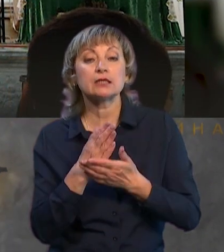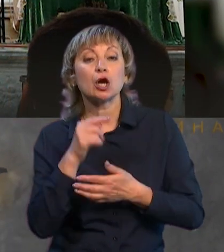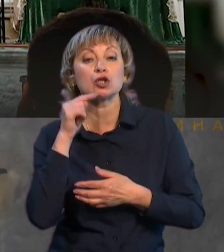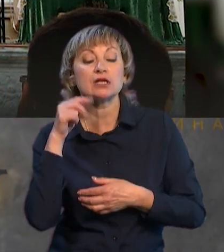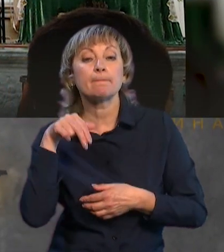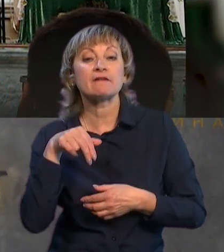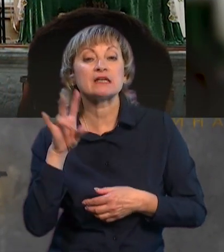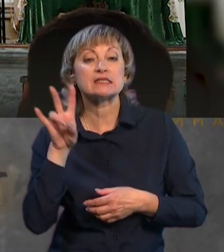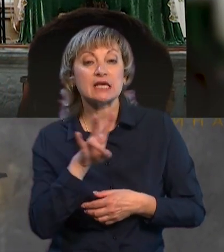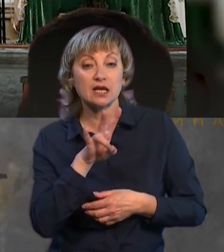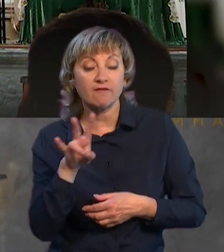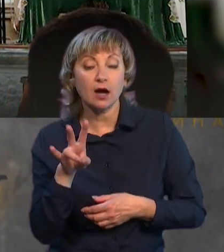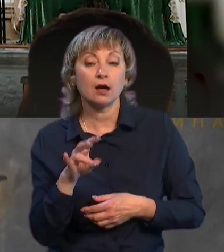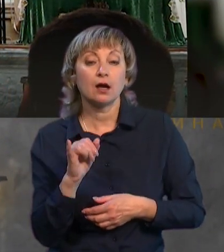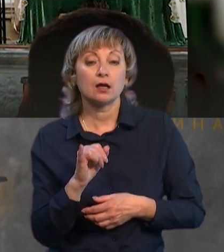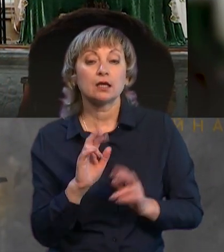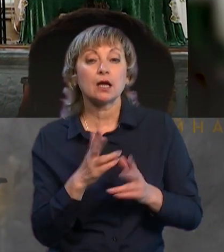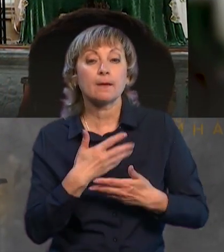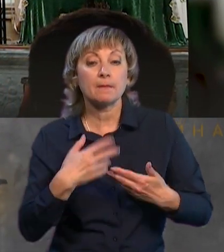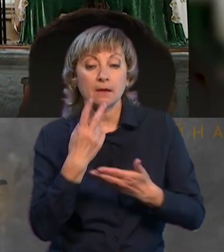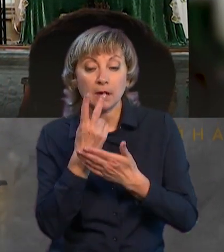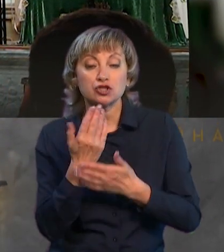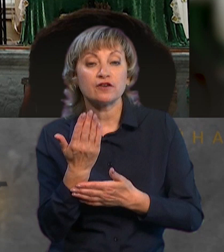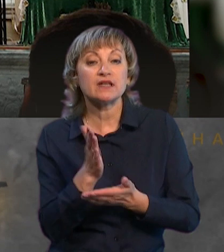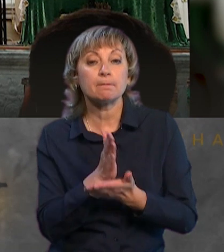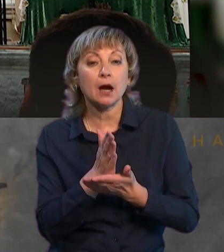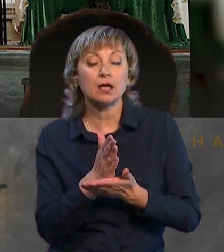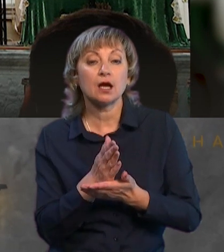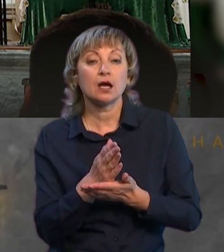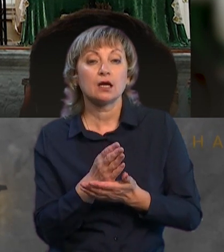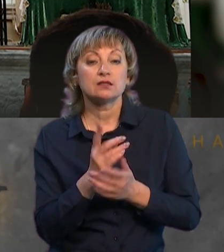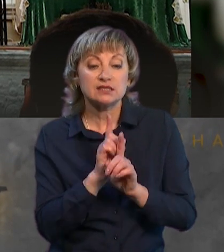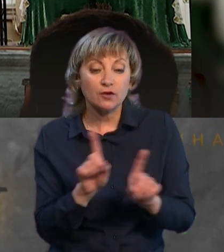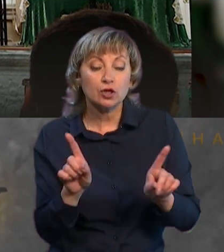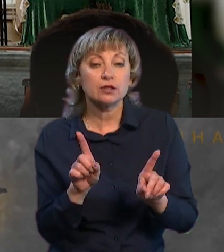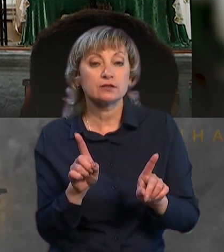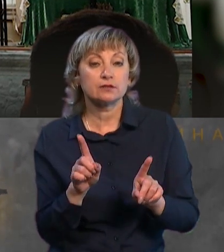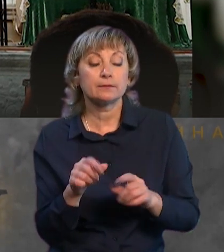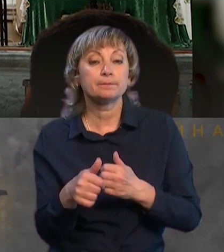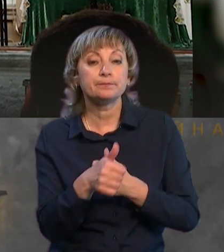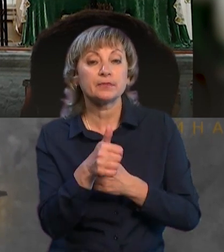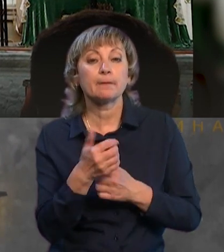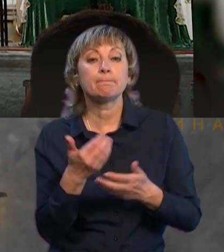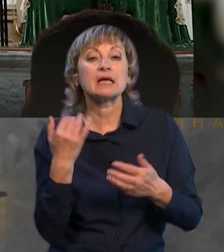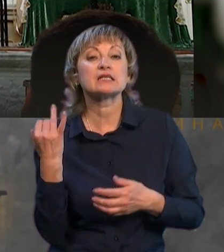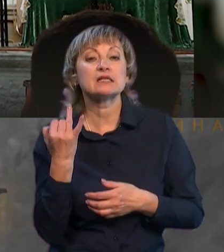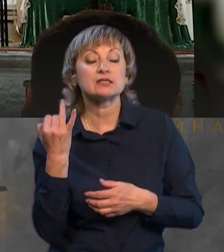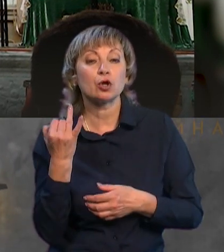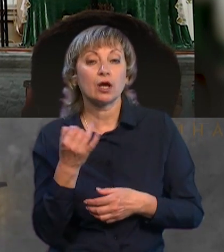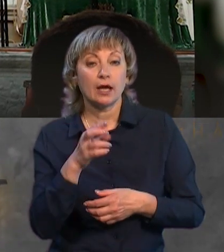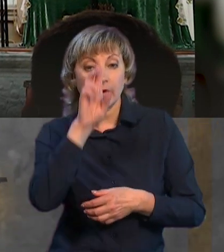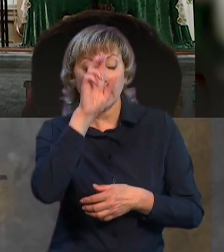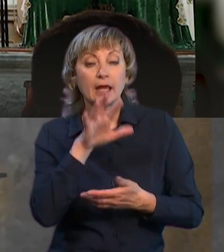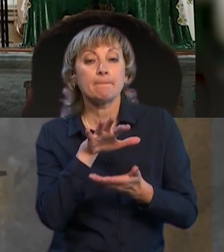православна церква. І, як ми бачимо, він має, власне, такий своєрідний пієтет перед історією і імперськими